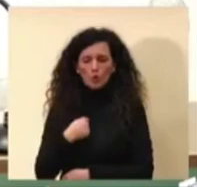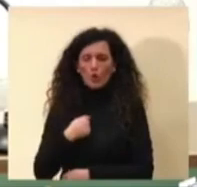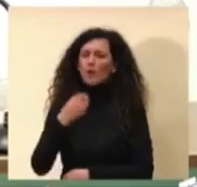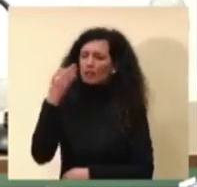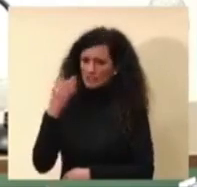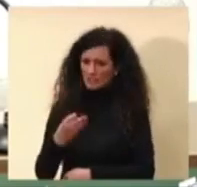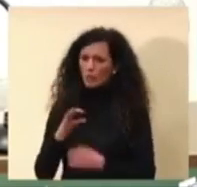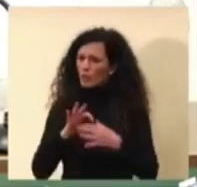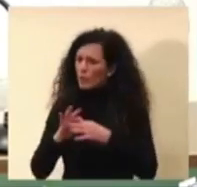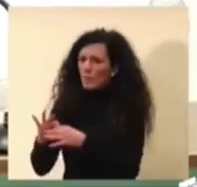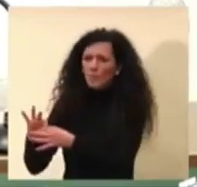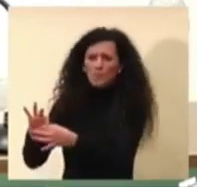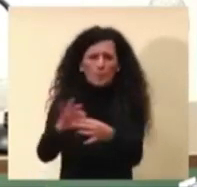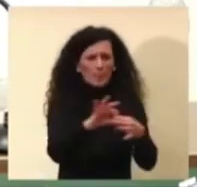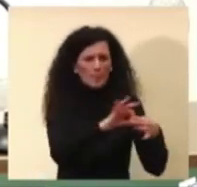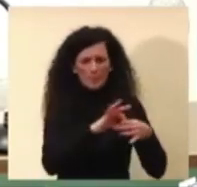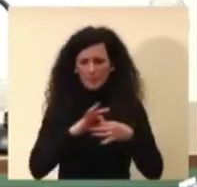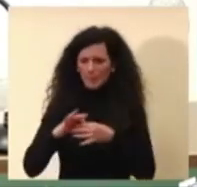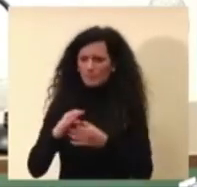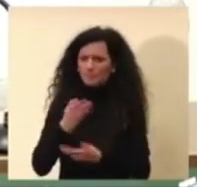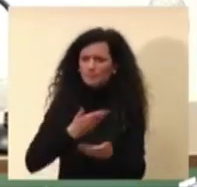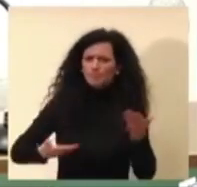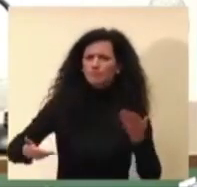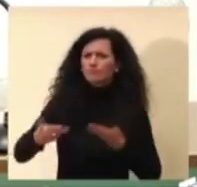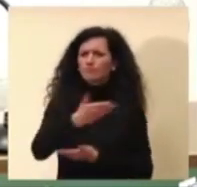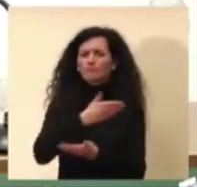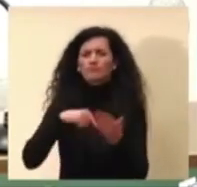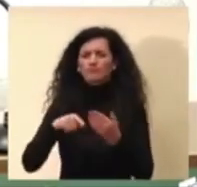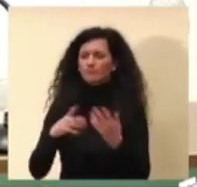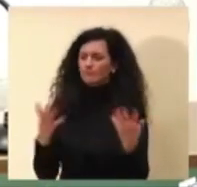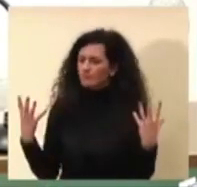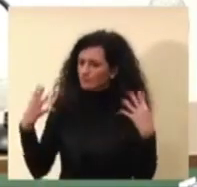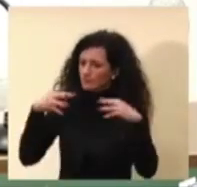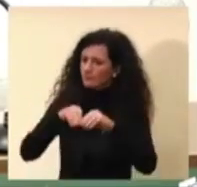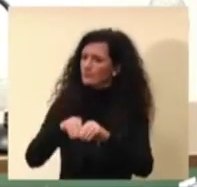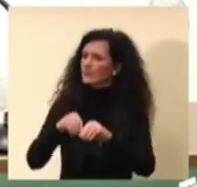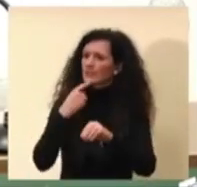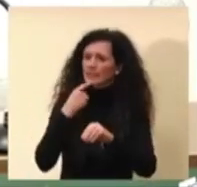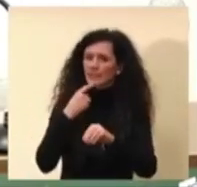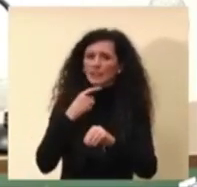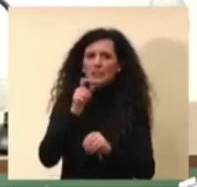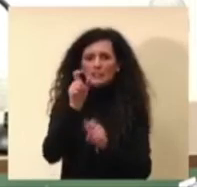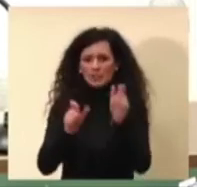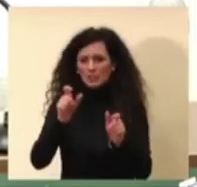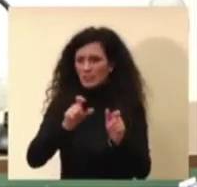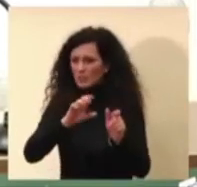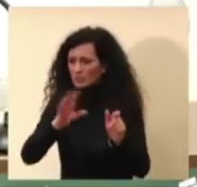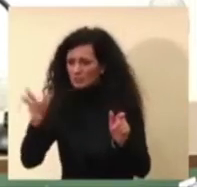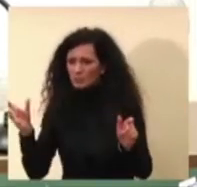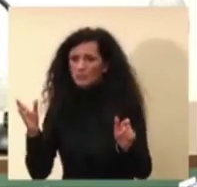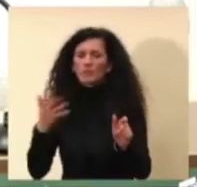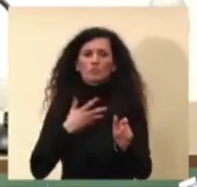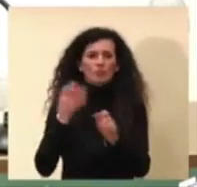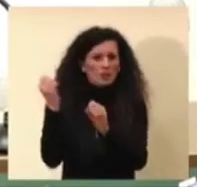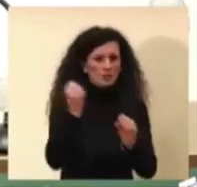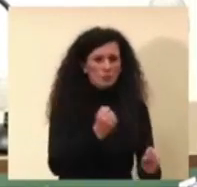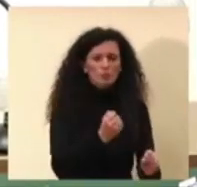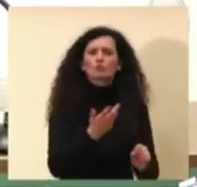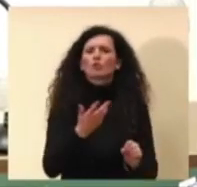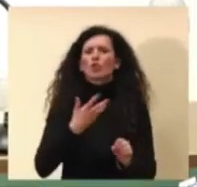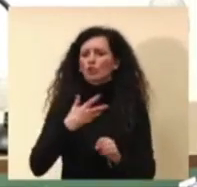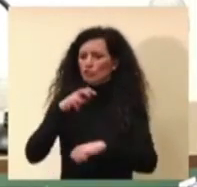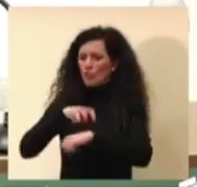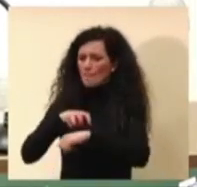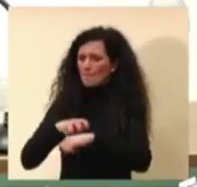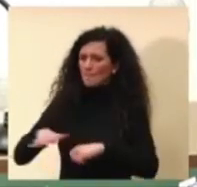'azione sinergica con il coinvolgimento di vari interlocutori tra cui per esempio anche i